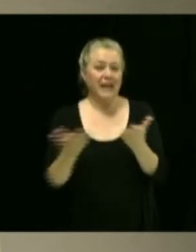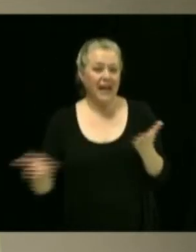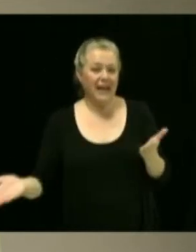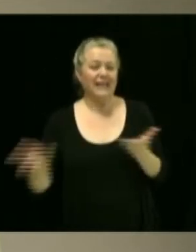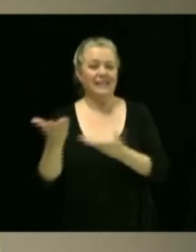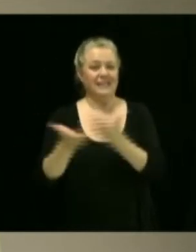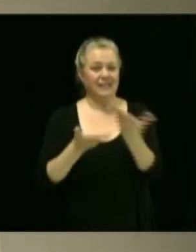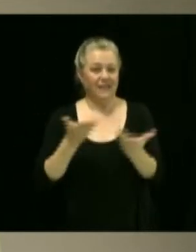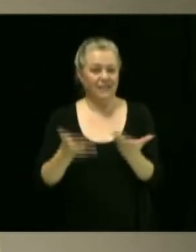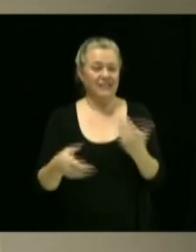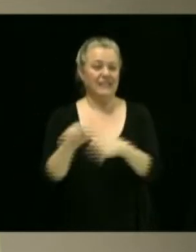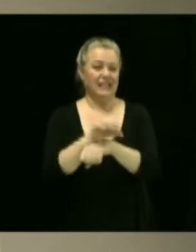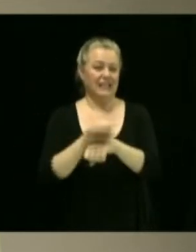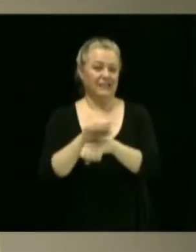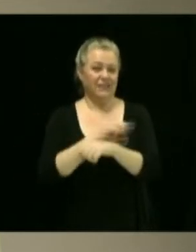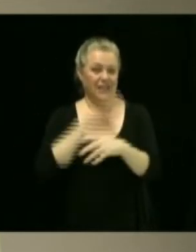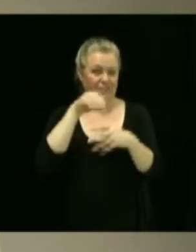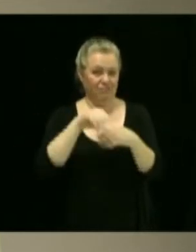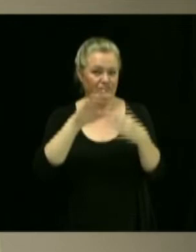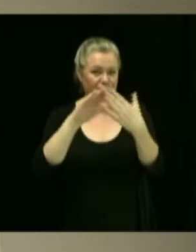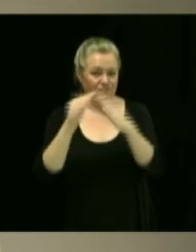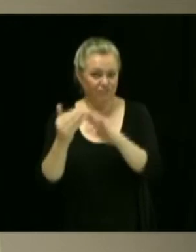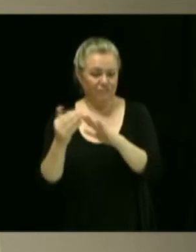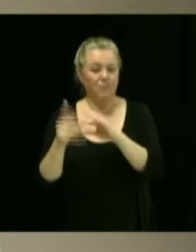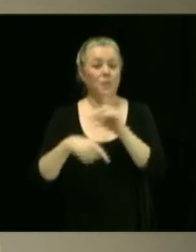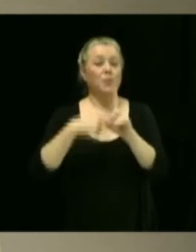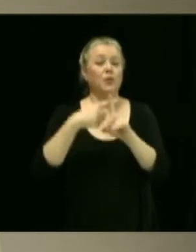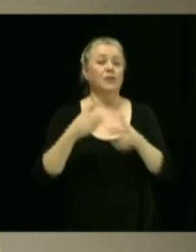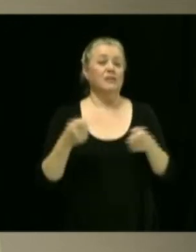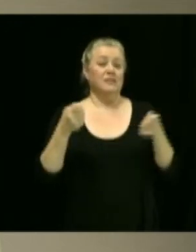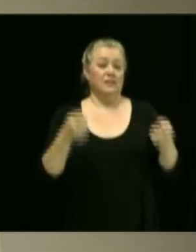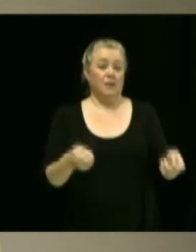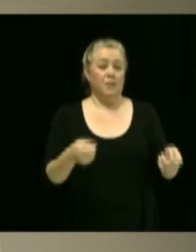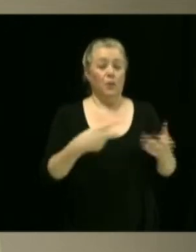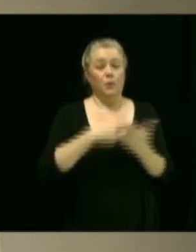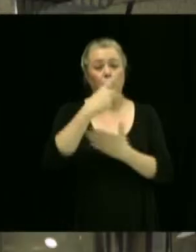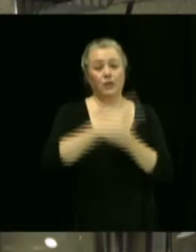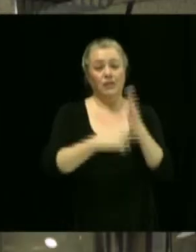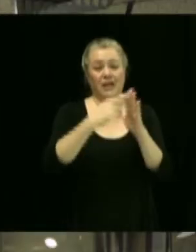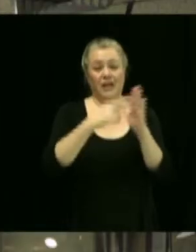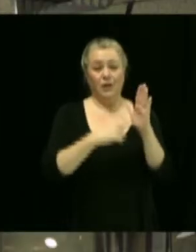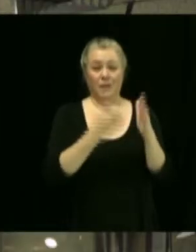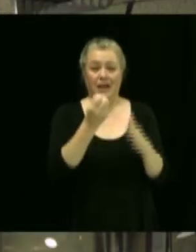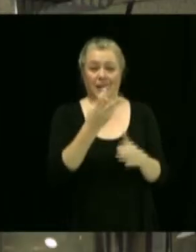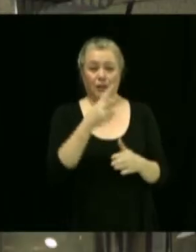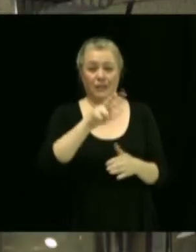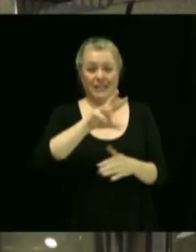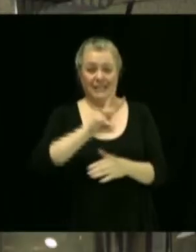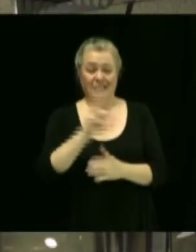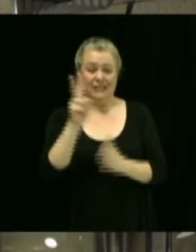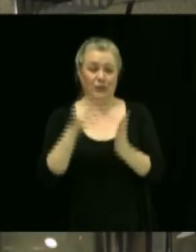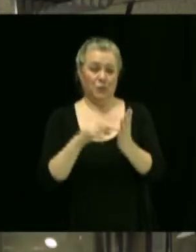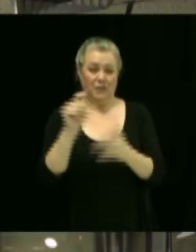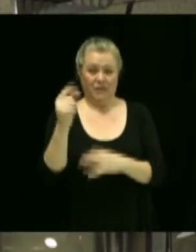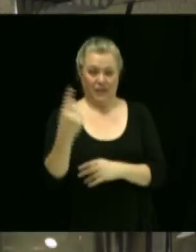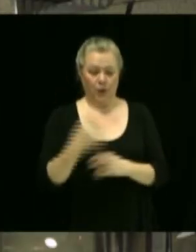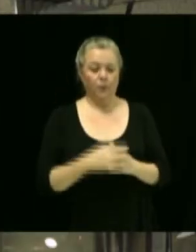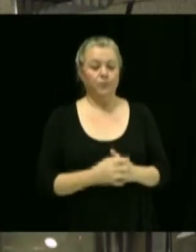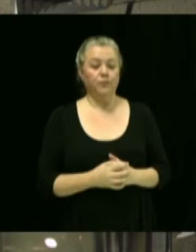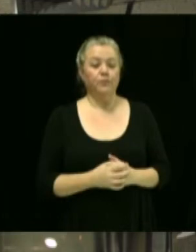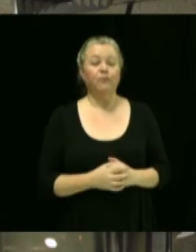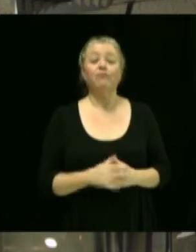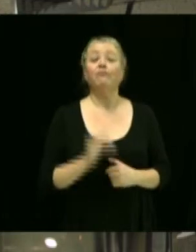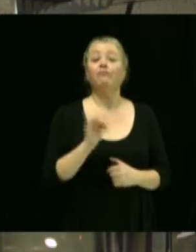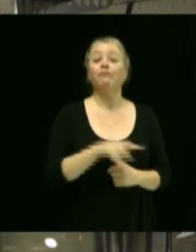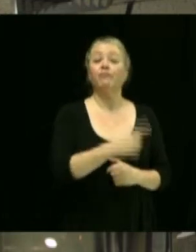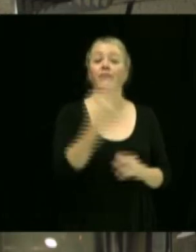Ville et dépôt du projet de règlement numéro 1436-2021. Alors, il s'agit de la modification de notre règlement de tarification où